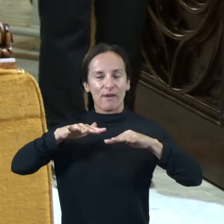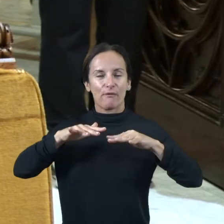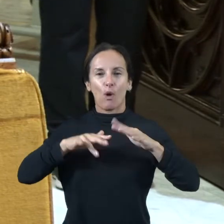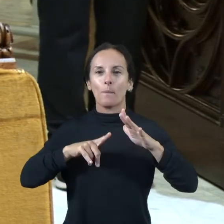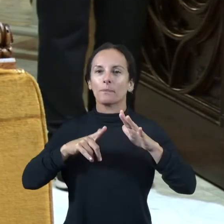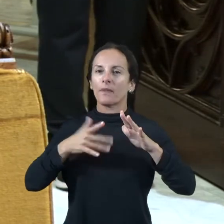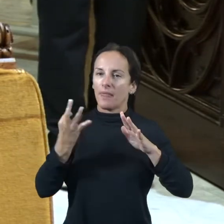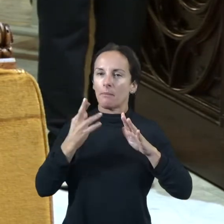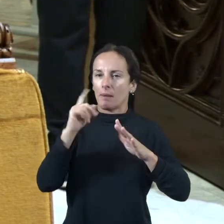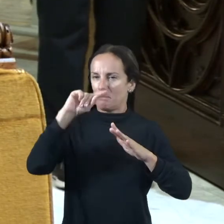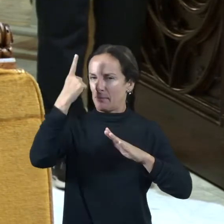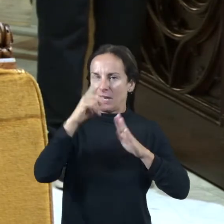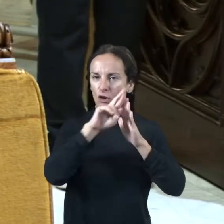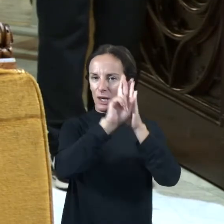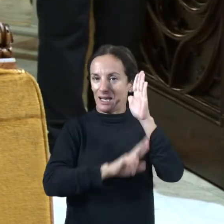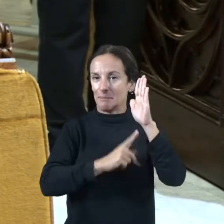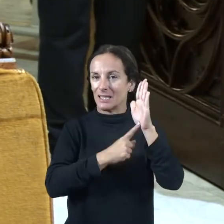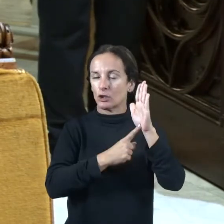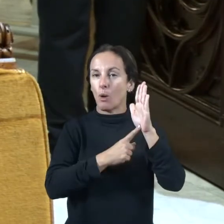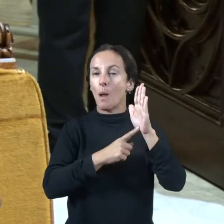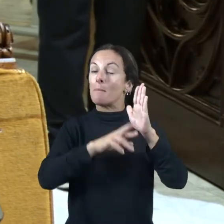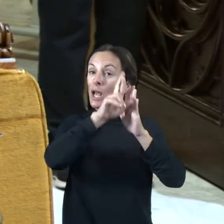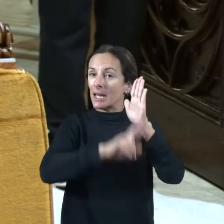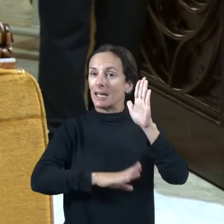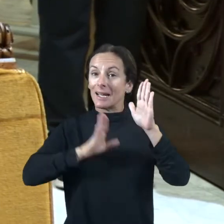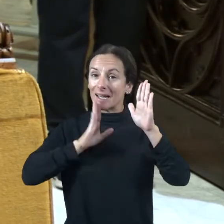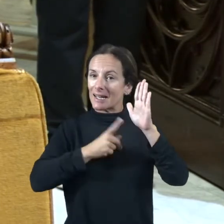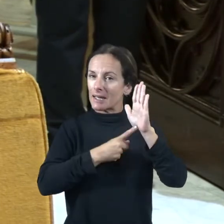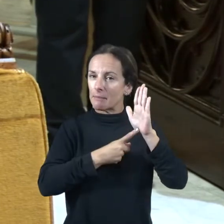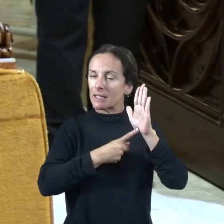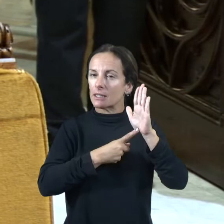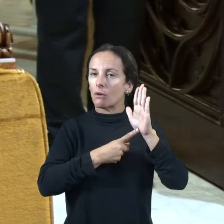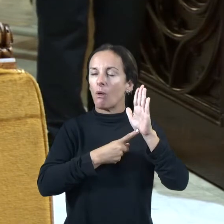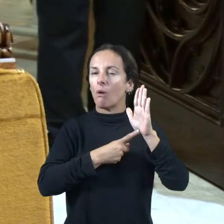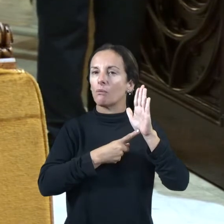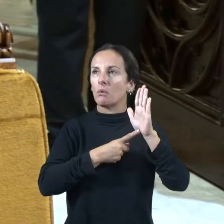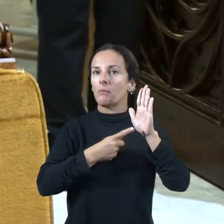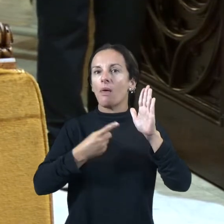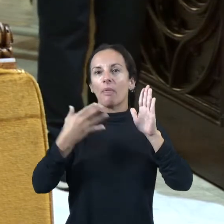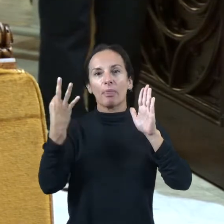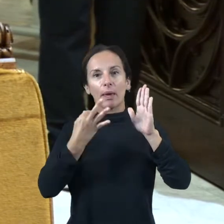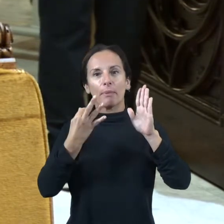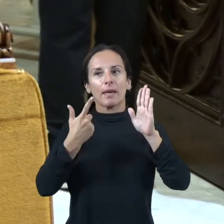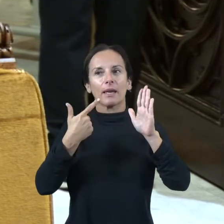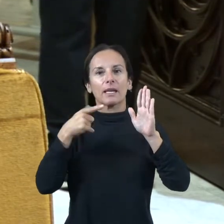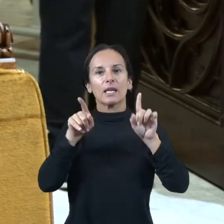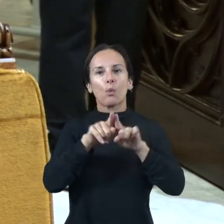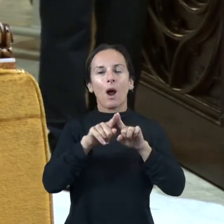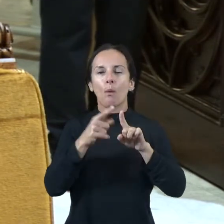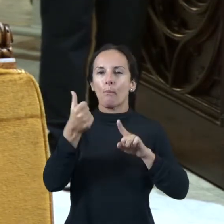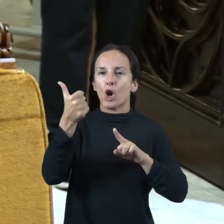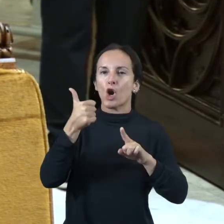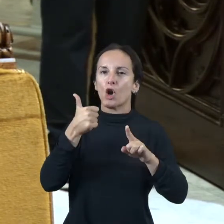reglament a mesura d'anar fent tingui la possibilitat de poder a lo millor